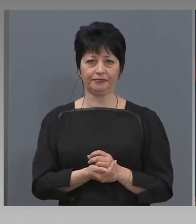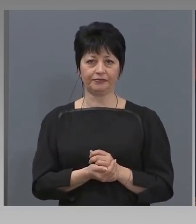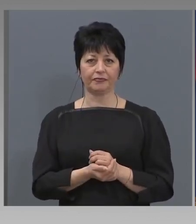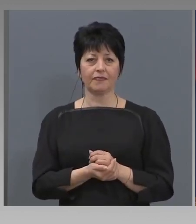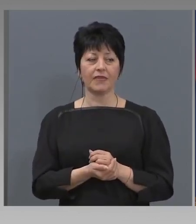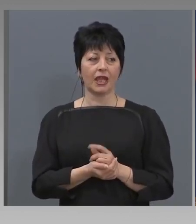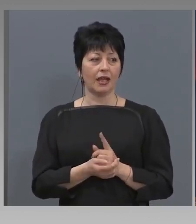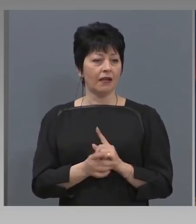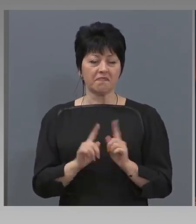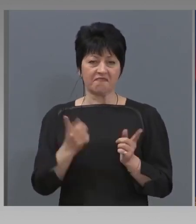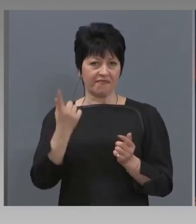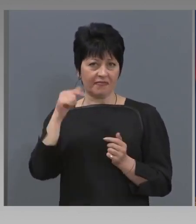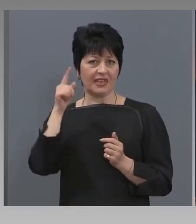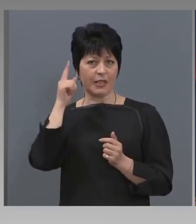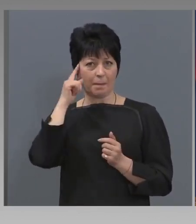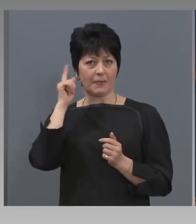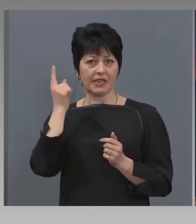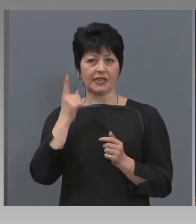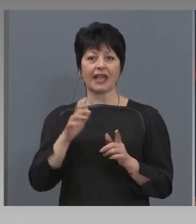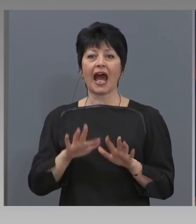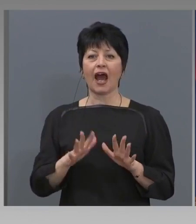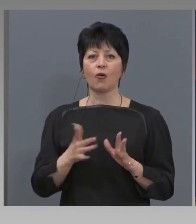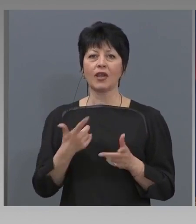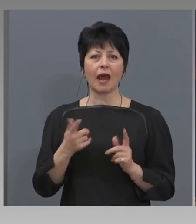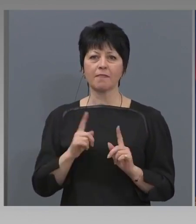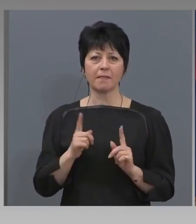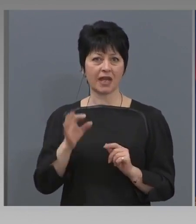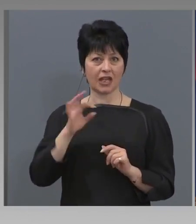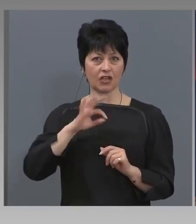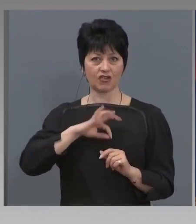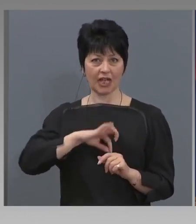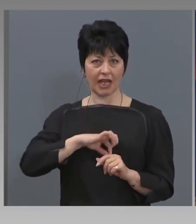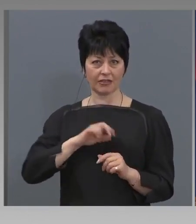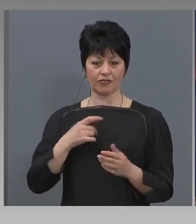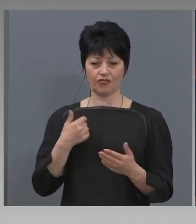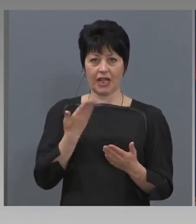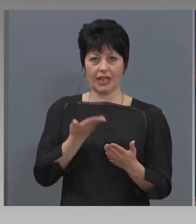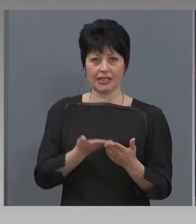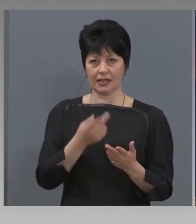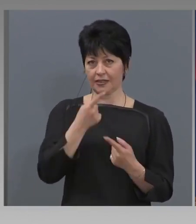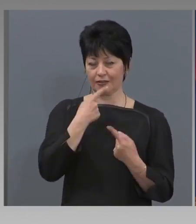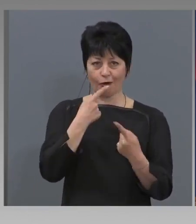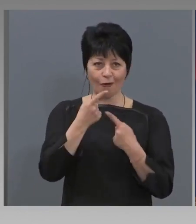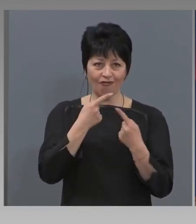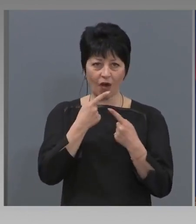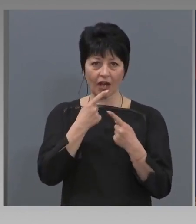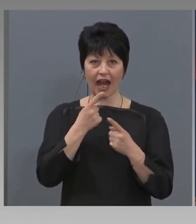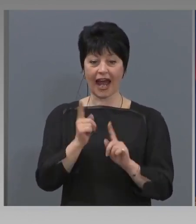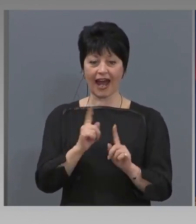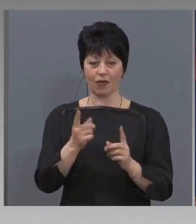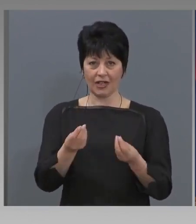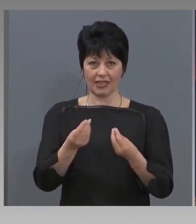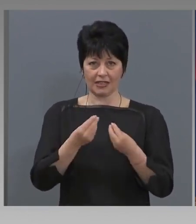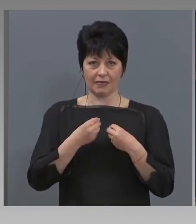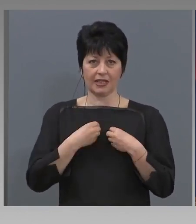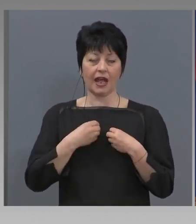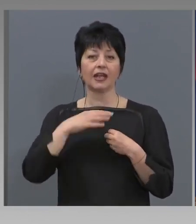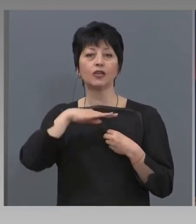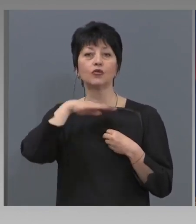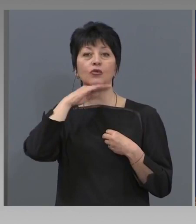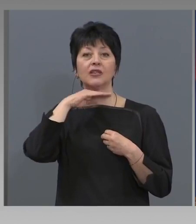Нали не мислите, че ако нямаме шанс, ще излезе да го говоря това? Ако не съм и дали достатъчно